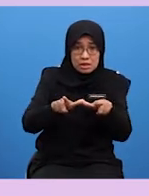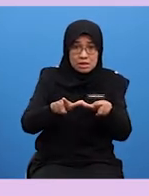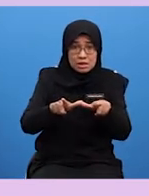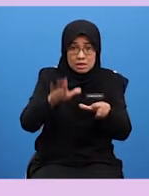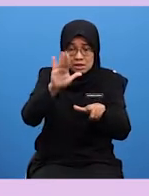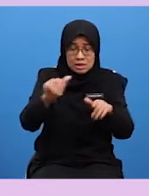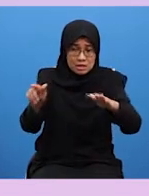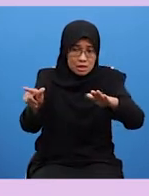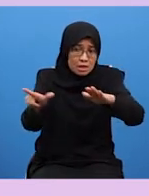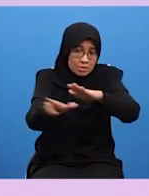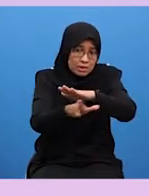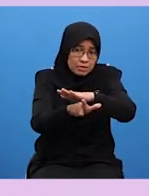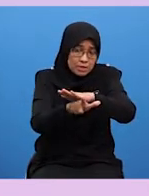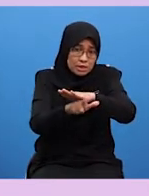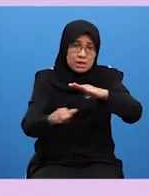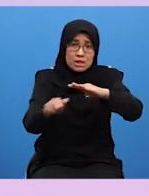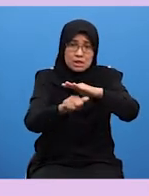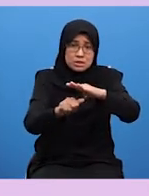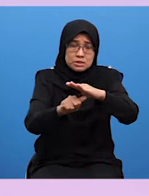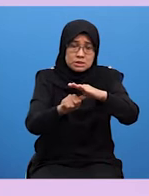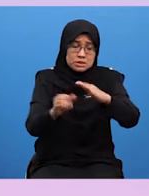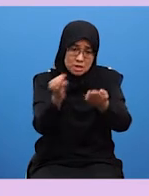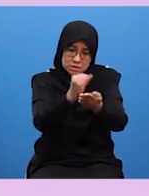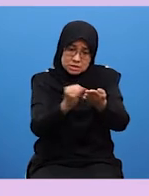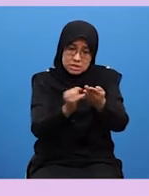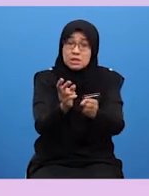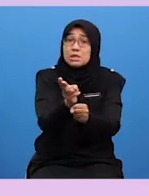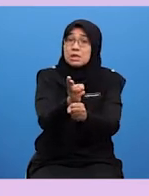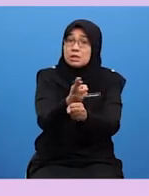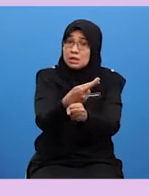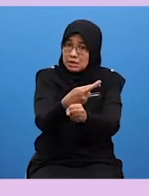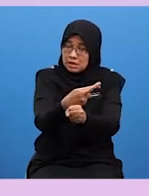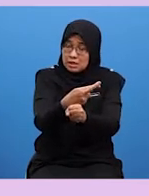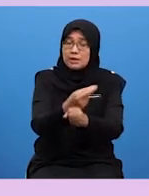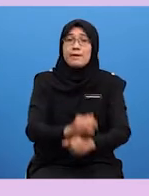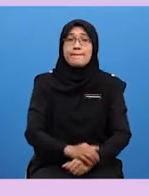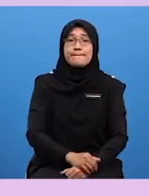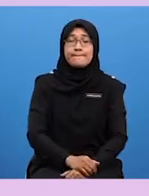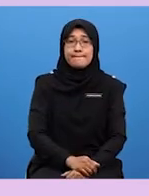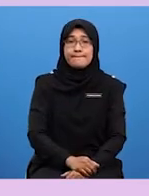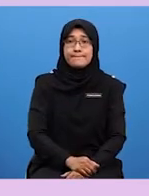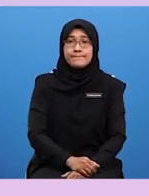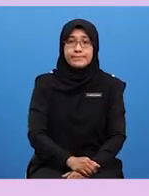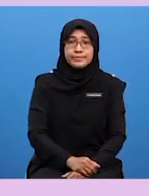seni reka dan disokong oleh penggunaan media dan teknik yang bersesuaian